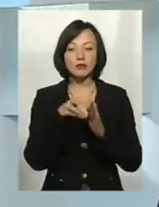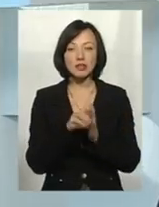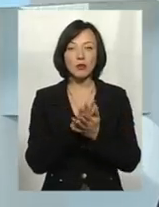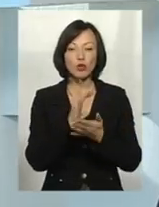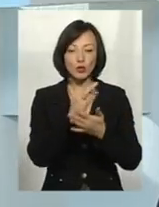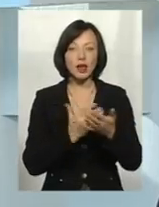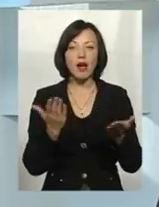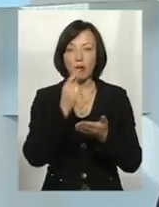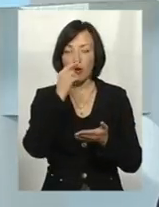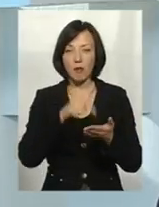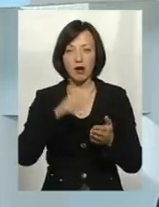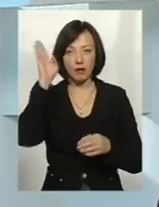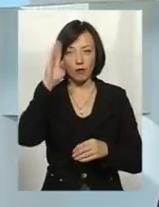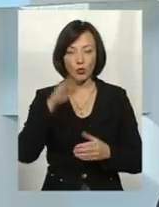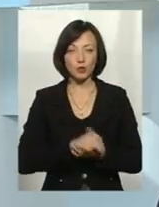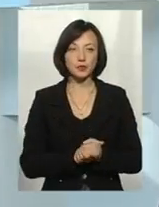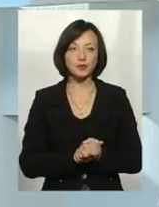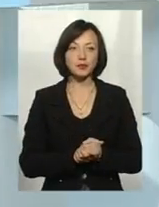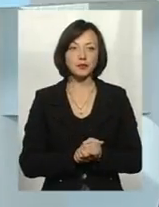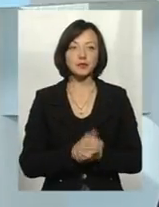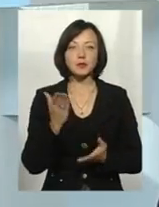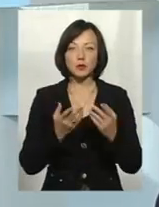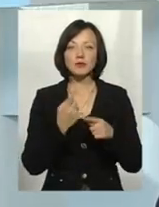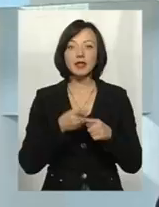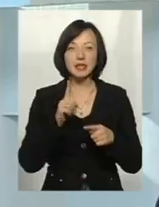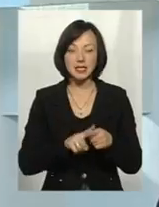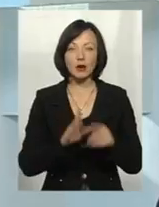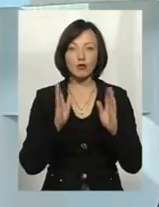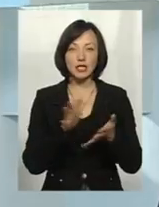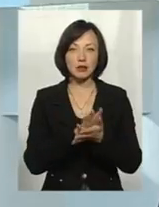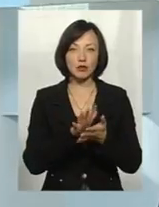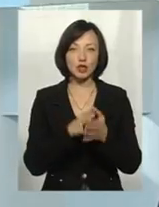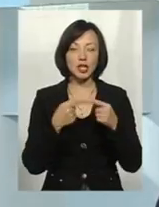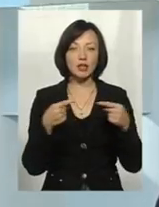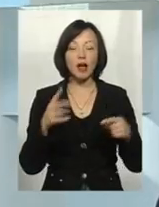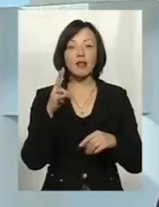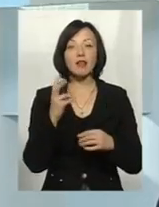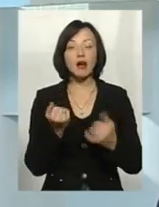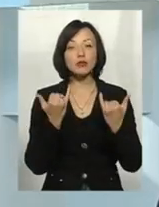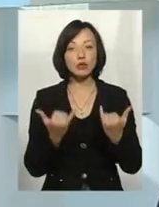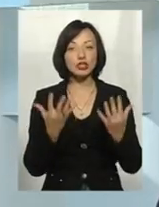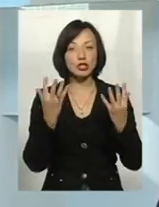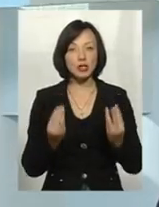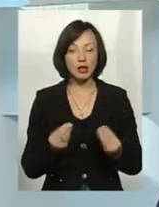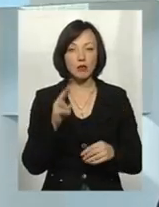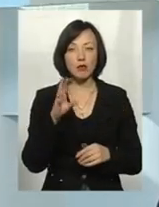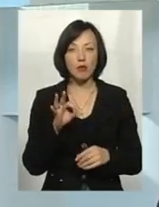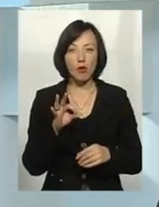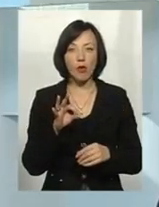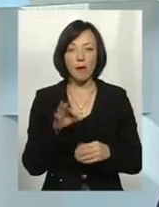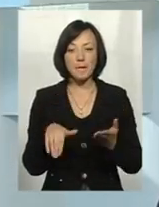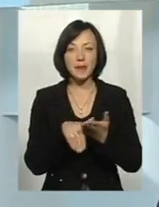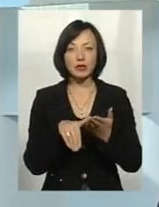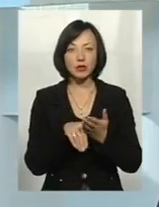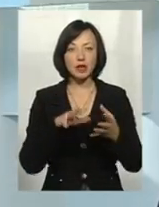забруднені речовини, які попали в даний об'єкт, якщо це дійсно були забруднені речовини. Тому що на сьогоднішній по методикам